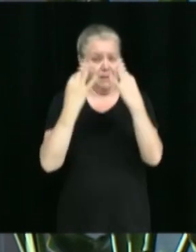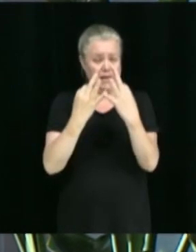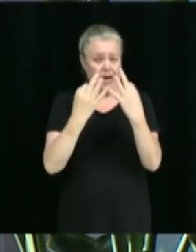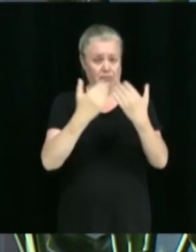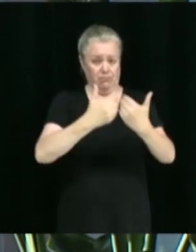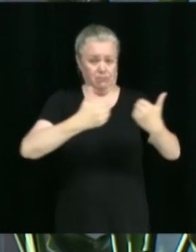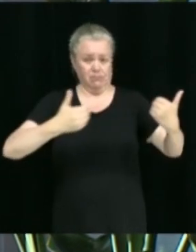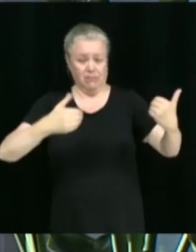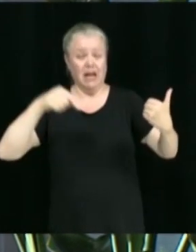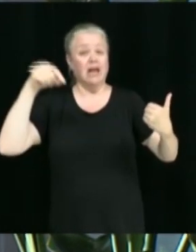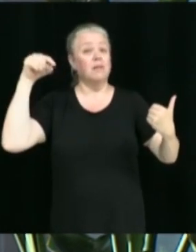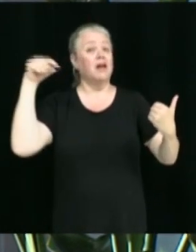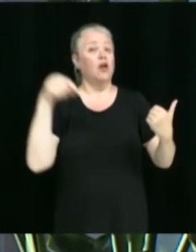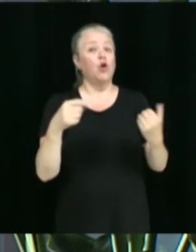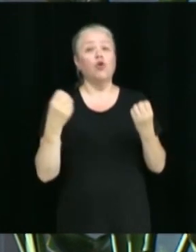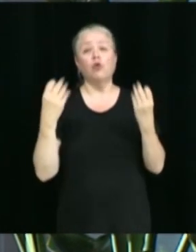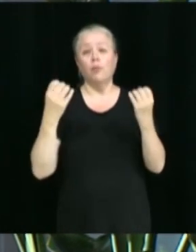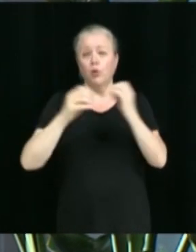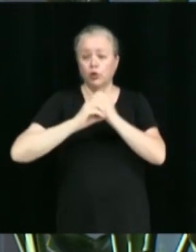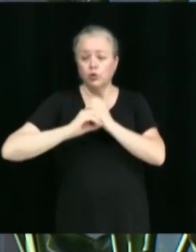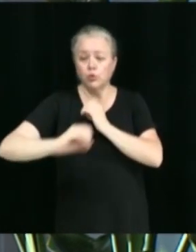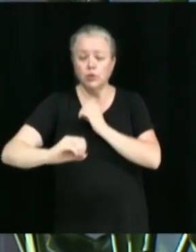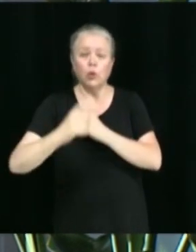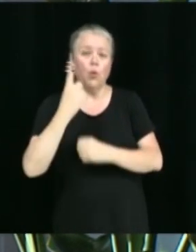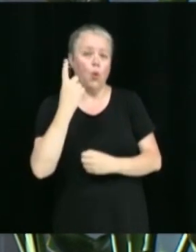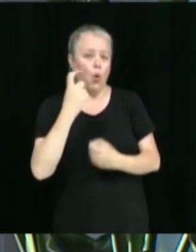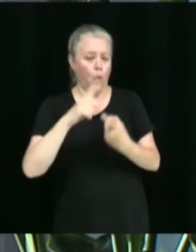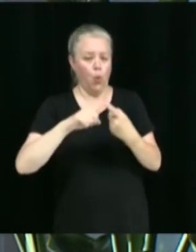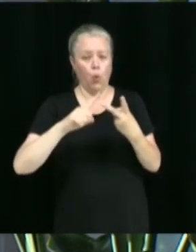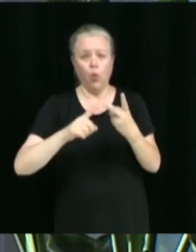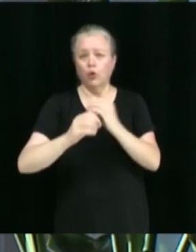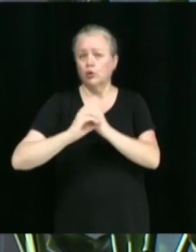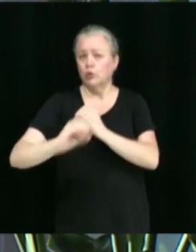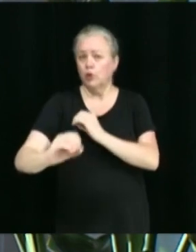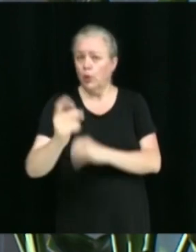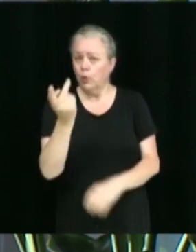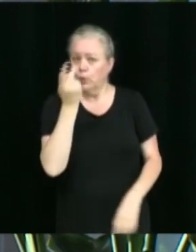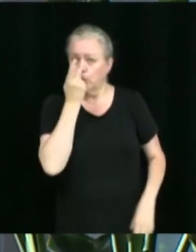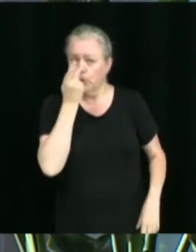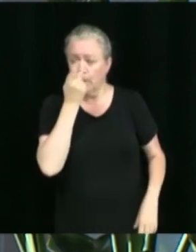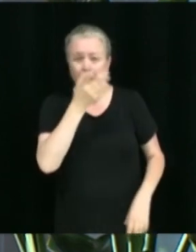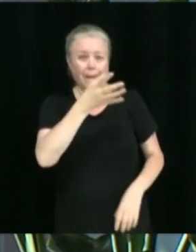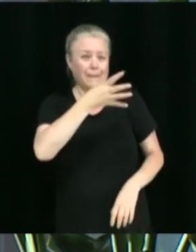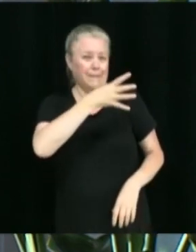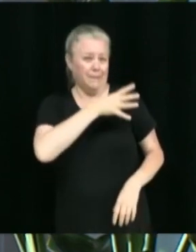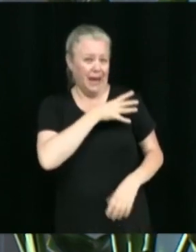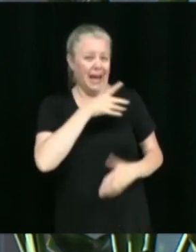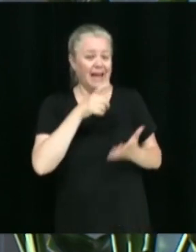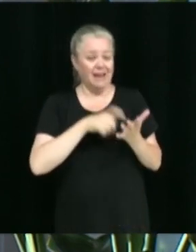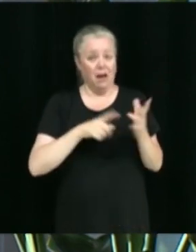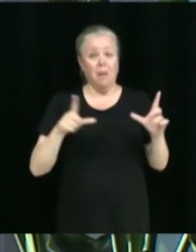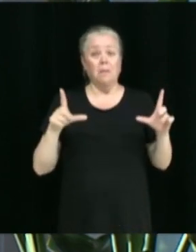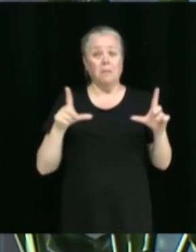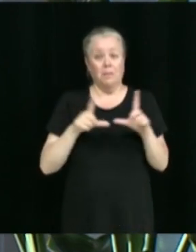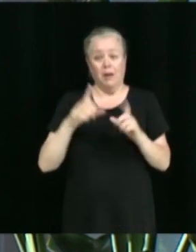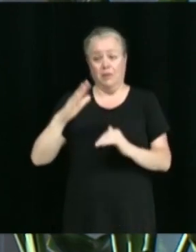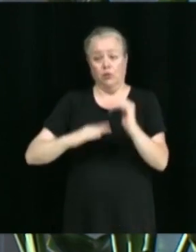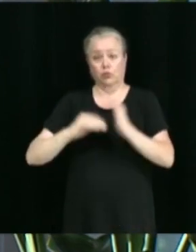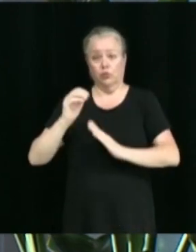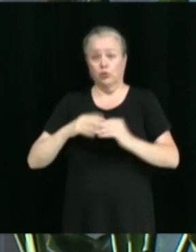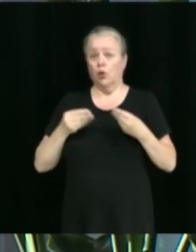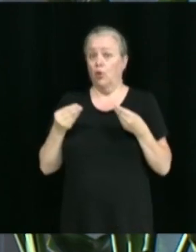pas desservi par les services d'aqueduc et d'égouts municipaux, alors que le règlement sur les conditions d'émission des permis de construction